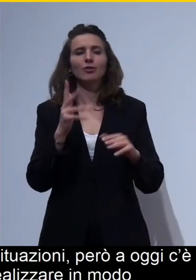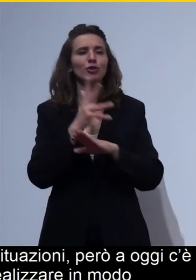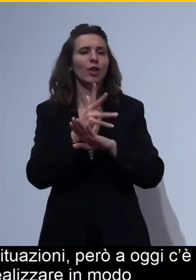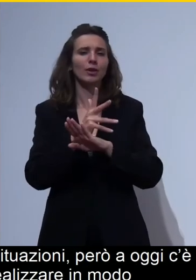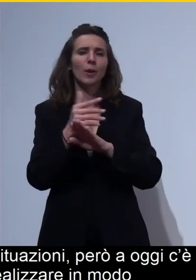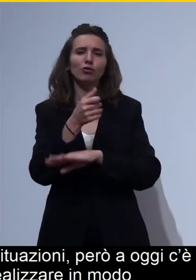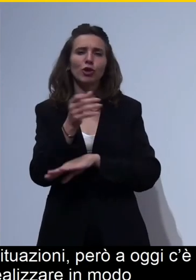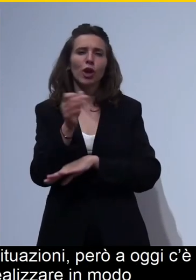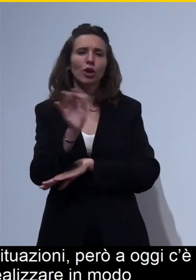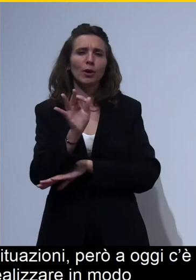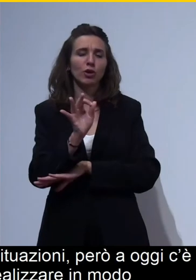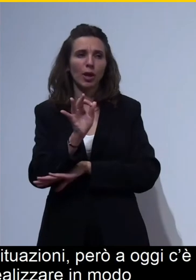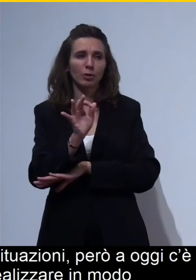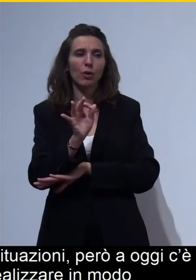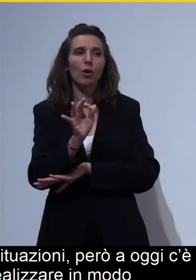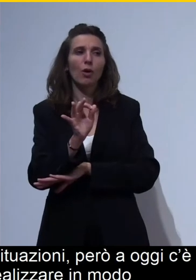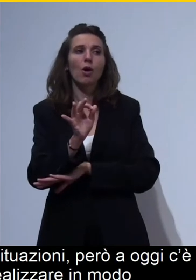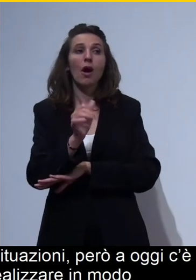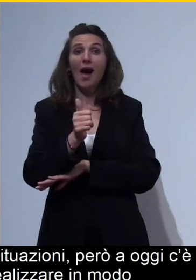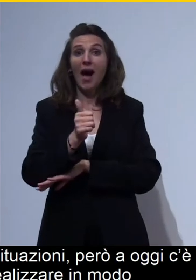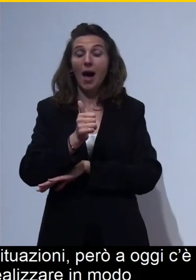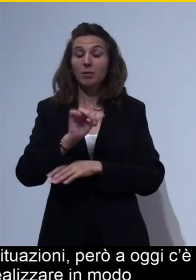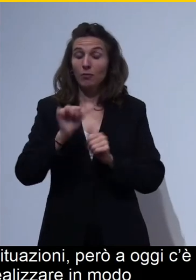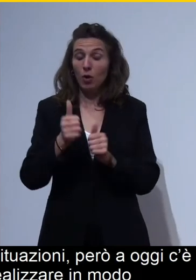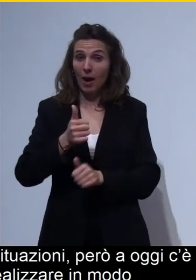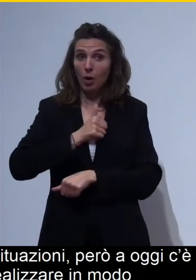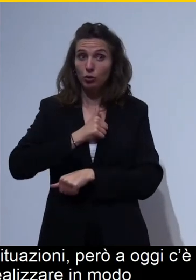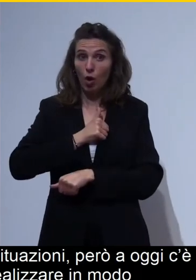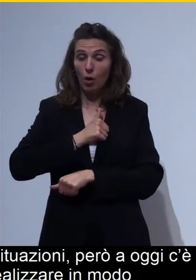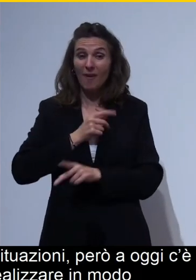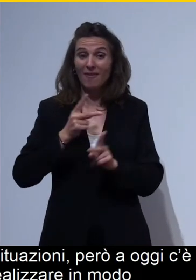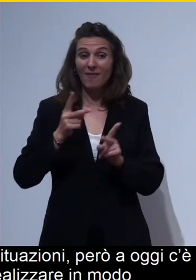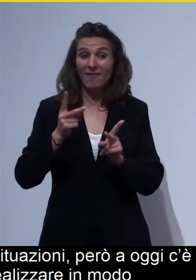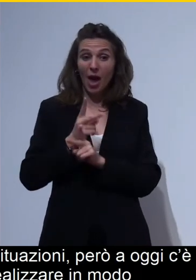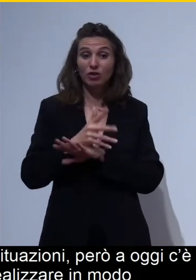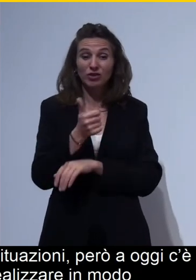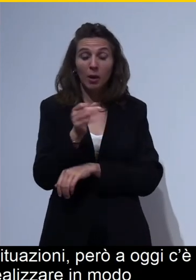un prodotto che possiamo considerare accessibile. Non ci siamo ancora